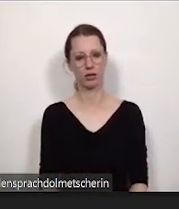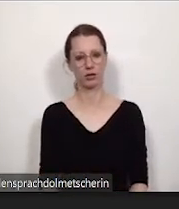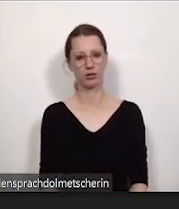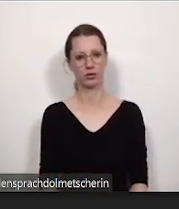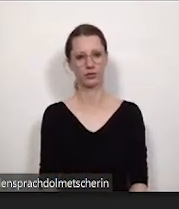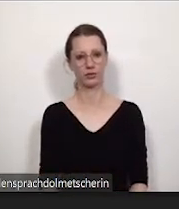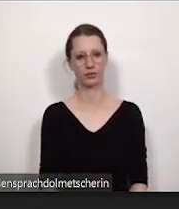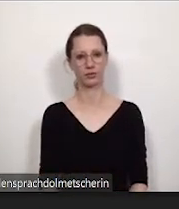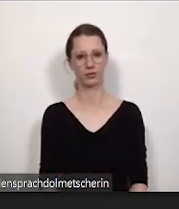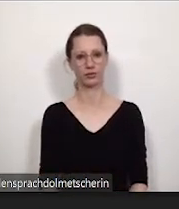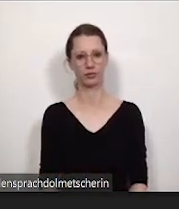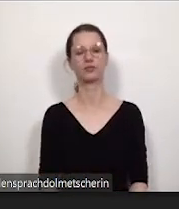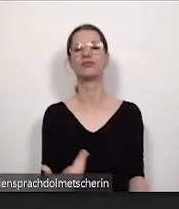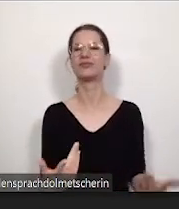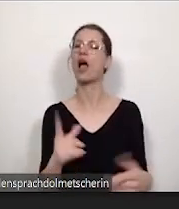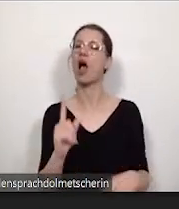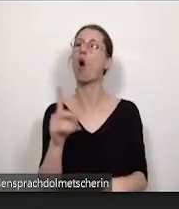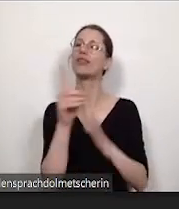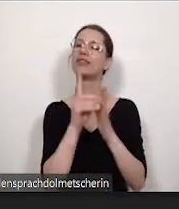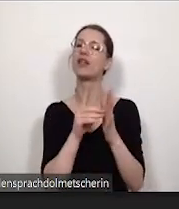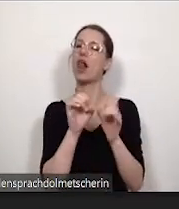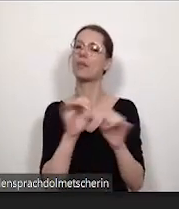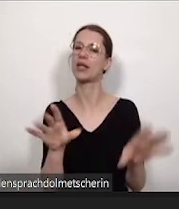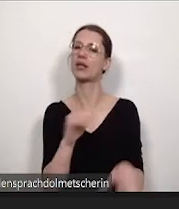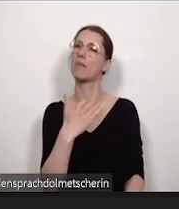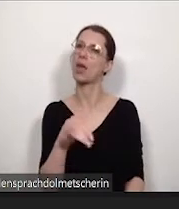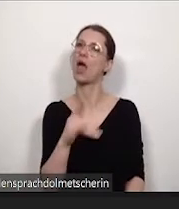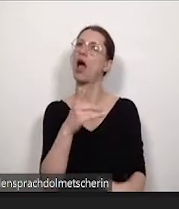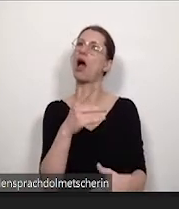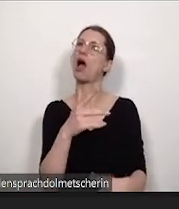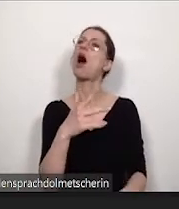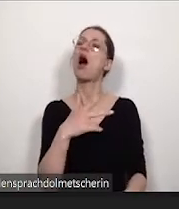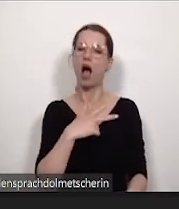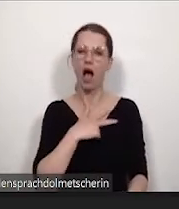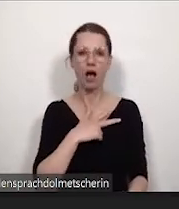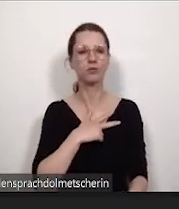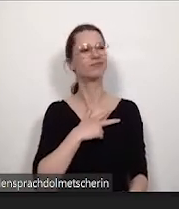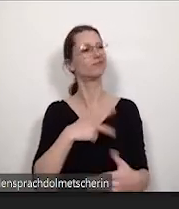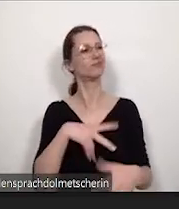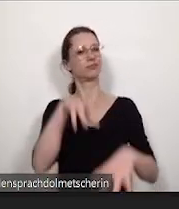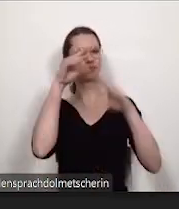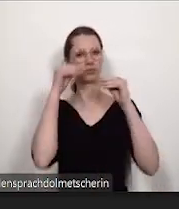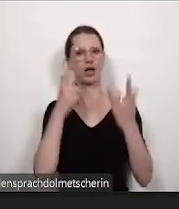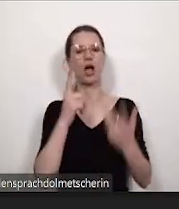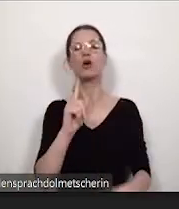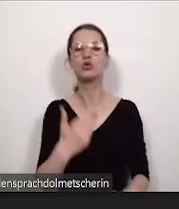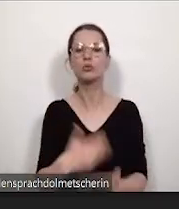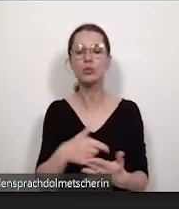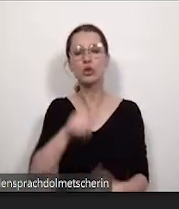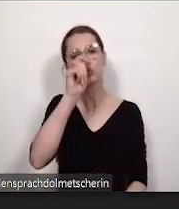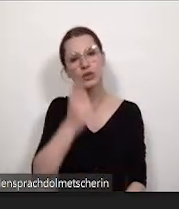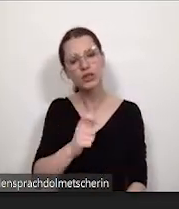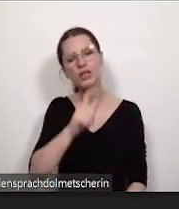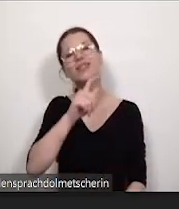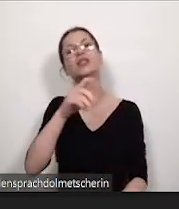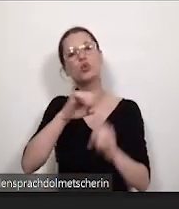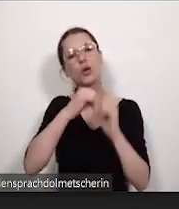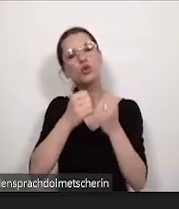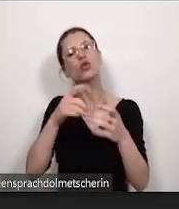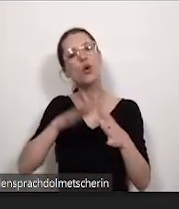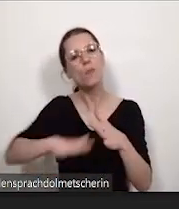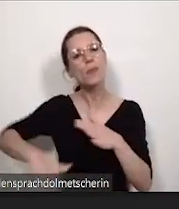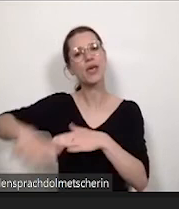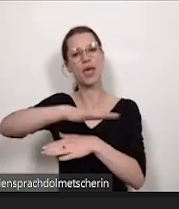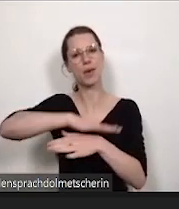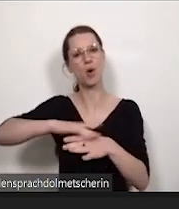Barrieren in digitalen Medien. Durch die Simulation des Campus und auch von Studierendensituationen und der Umgebung, die